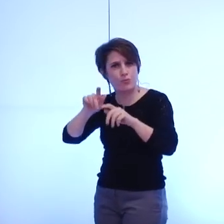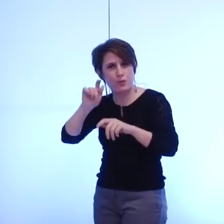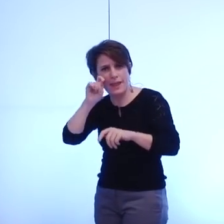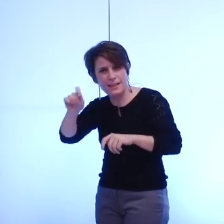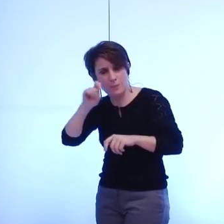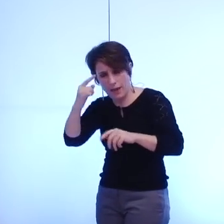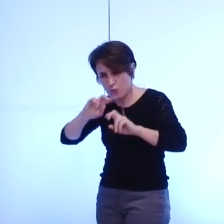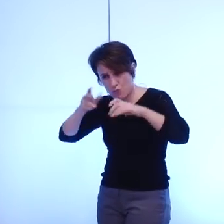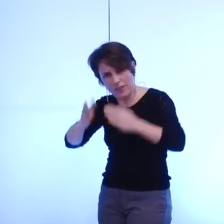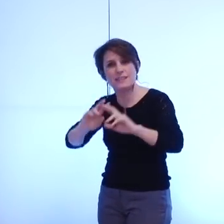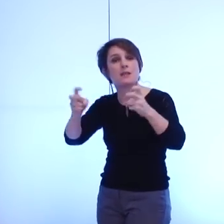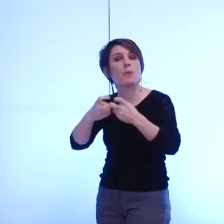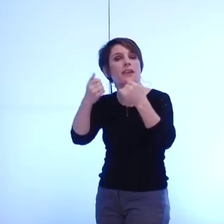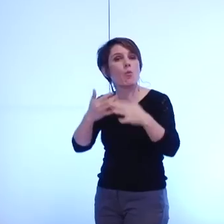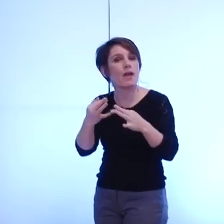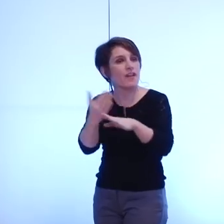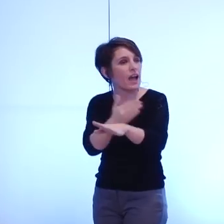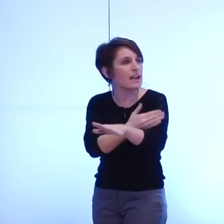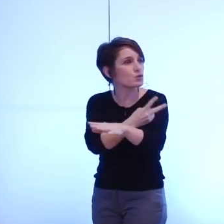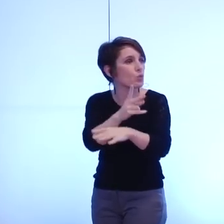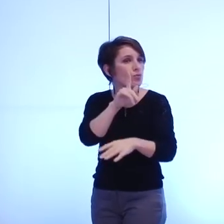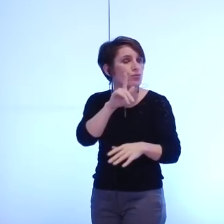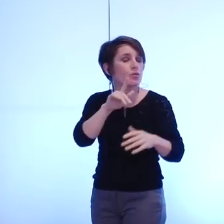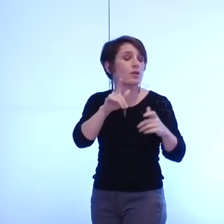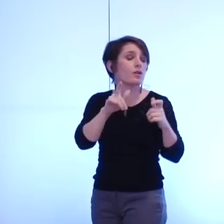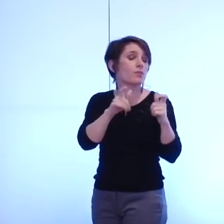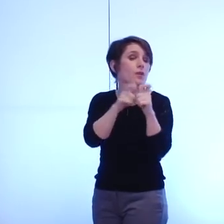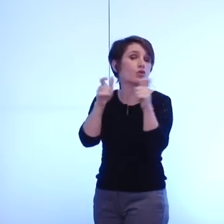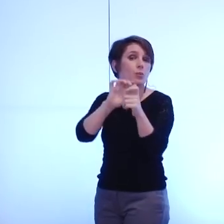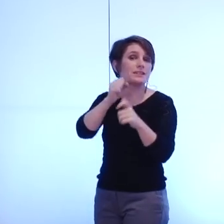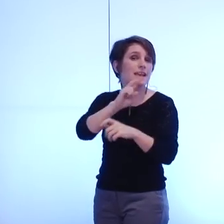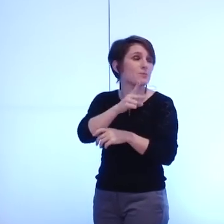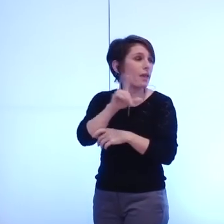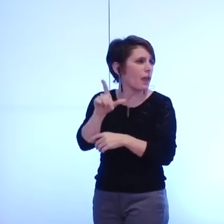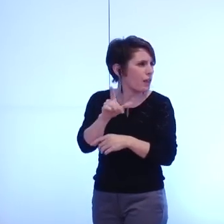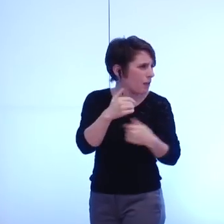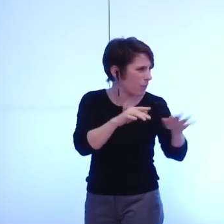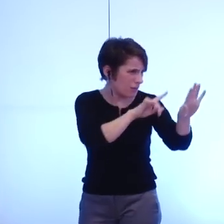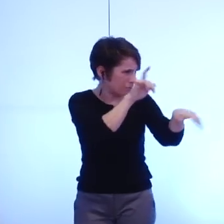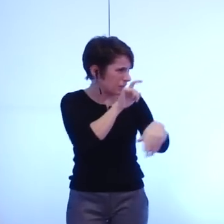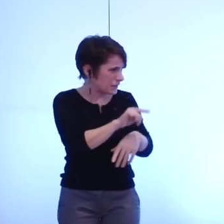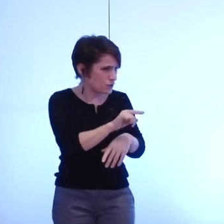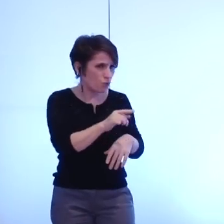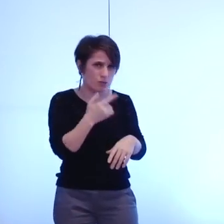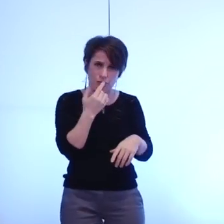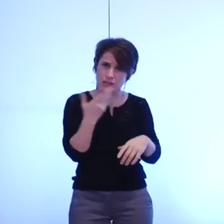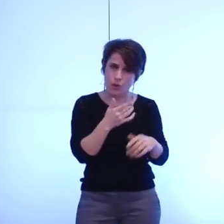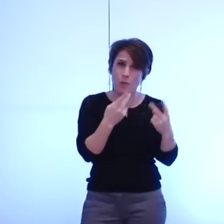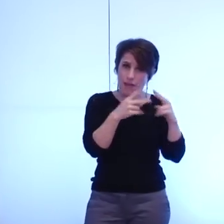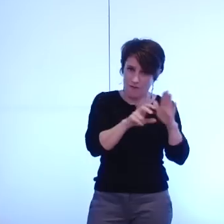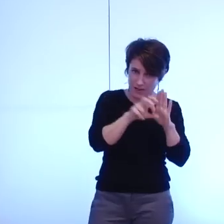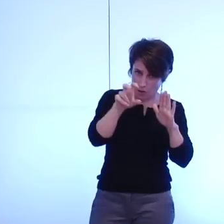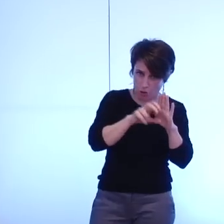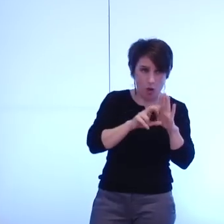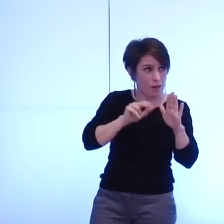délibération ultérieure je voulais savoir parce que je pense que ça irait mieux en l'écrivant est-ce qu'il s'agira pour la ville de Grenoble de toucher